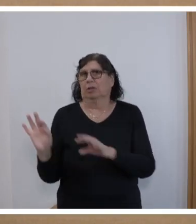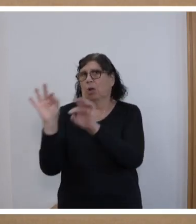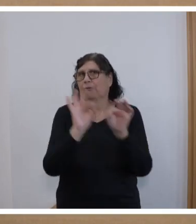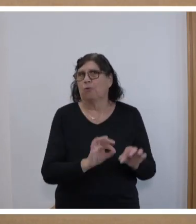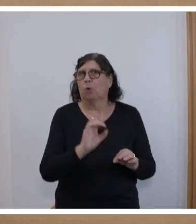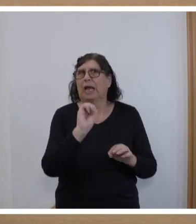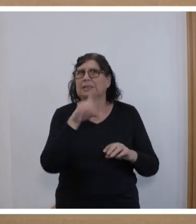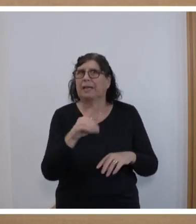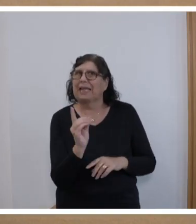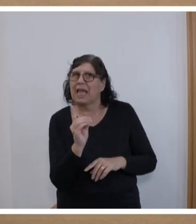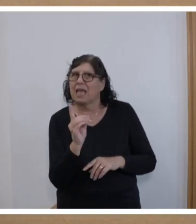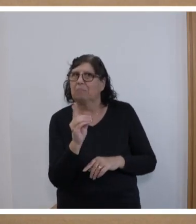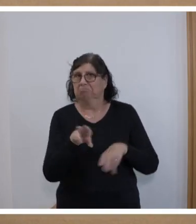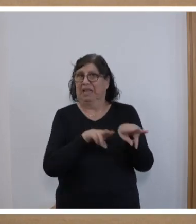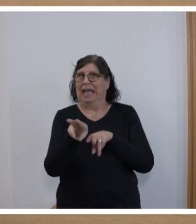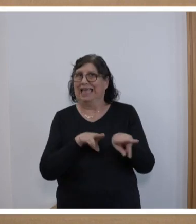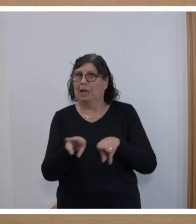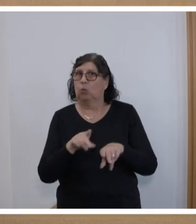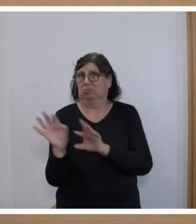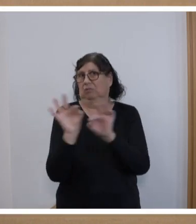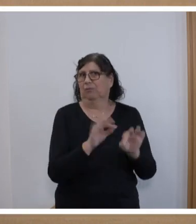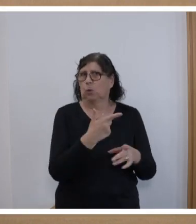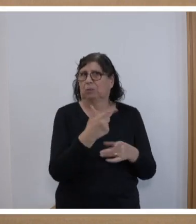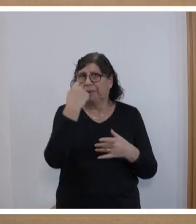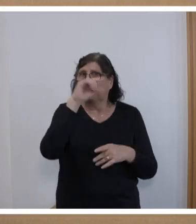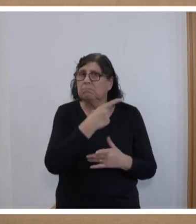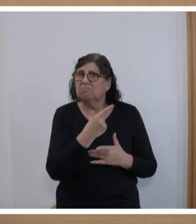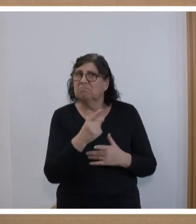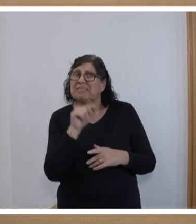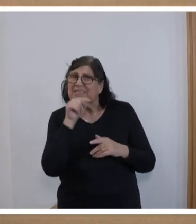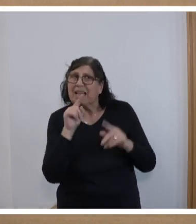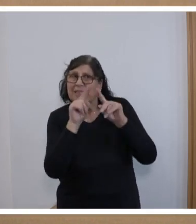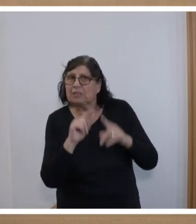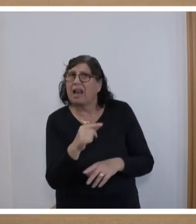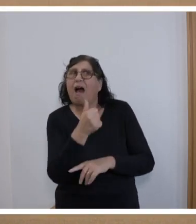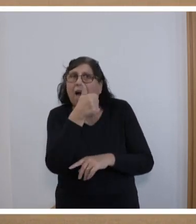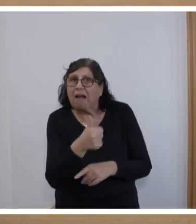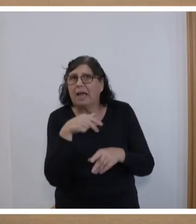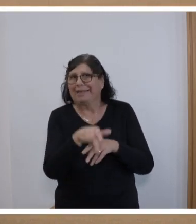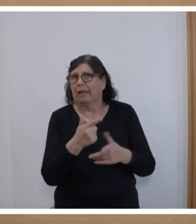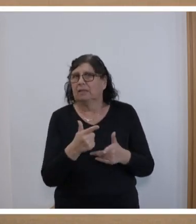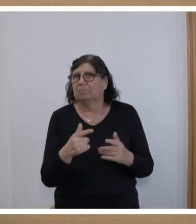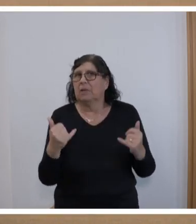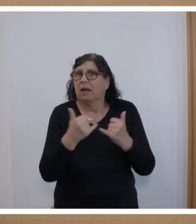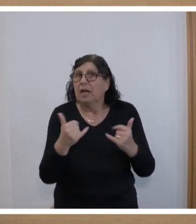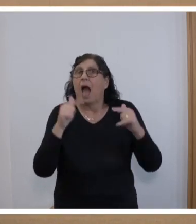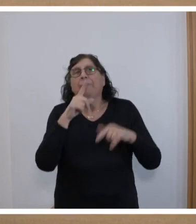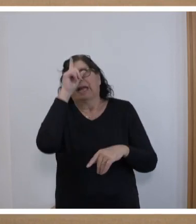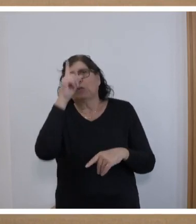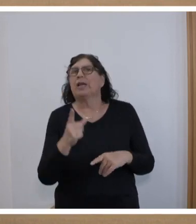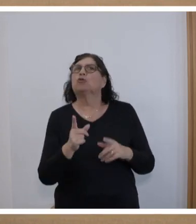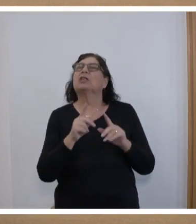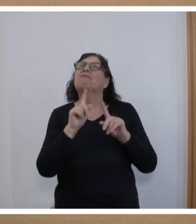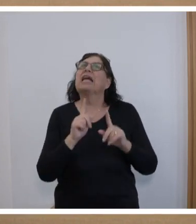geführten Bundesregierung. Das sind nationale Alleingänge. Nach dem Motto, am deutschen Wesen